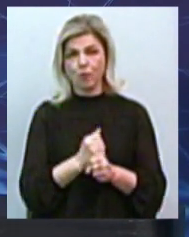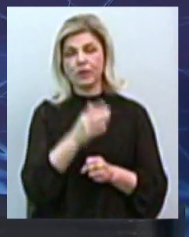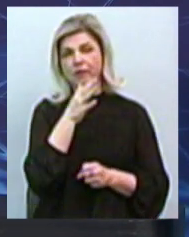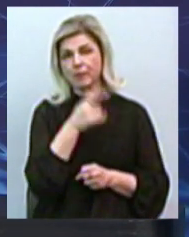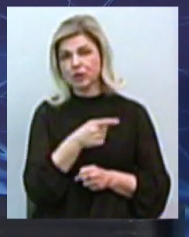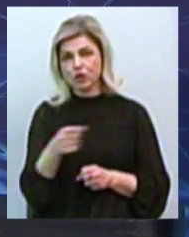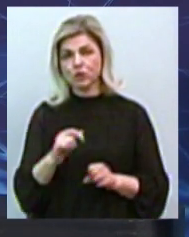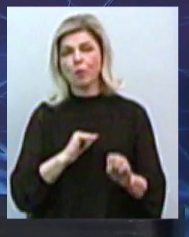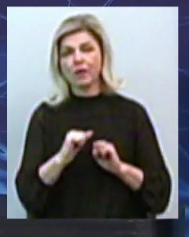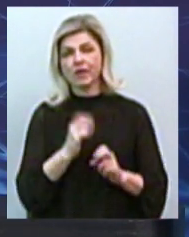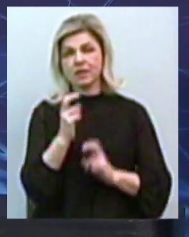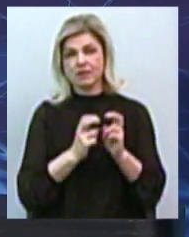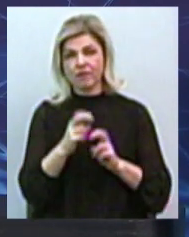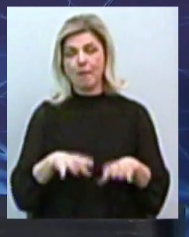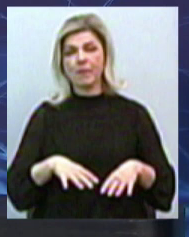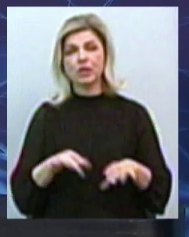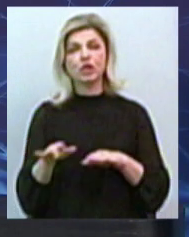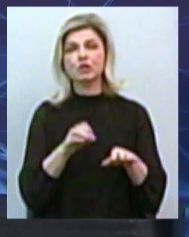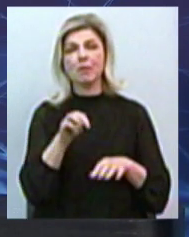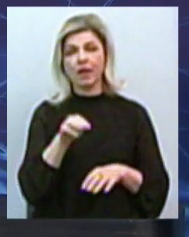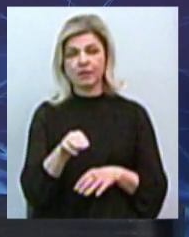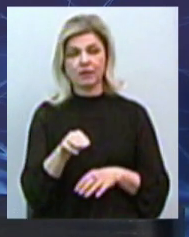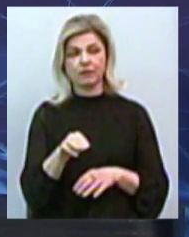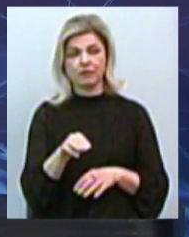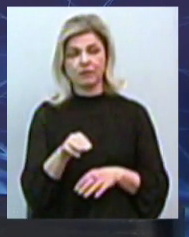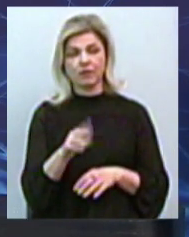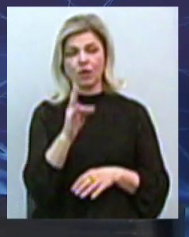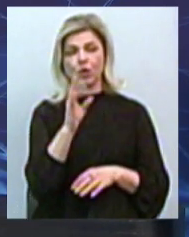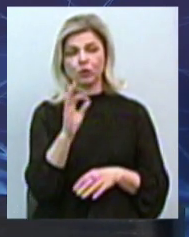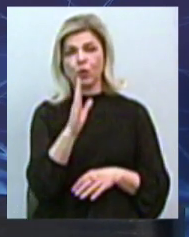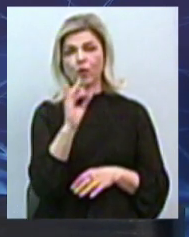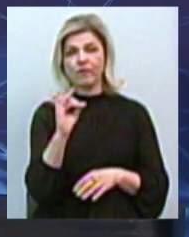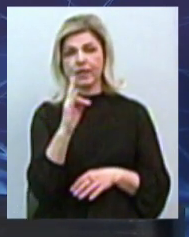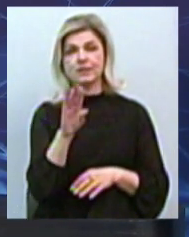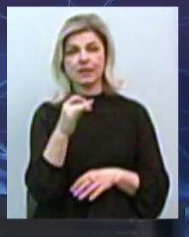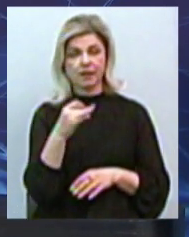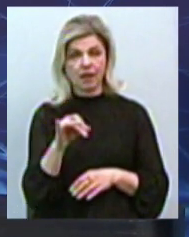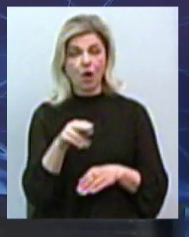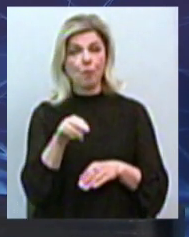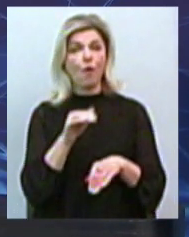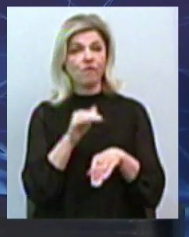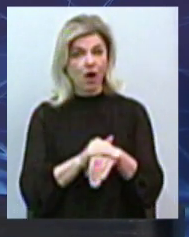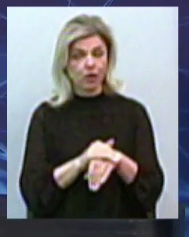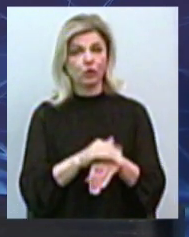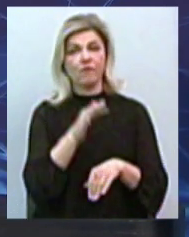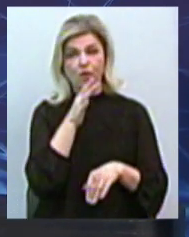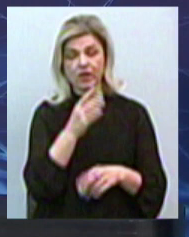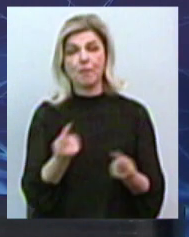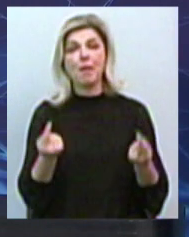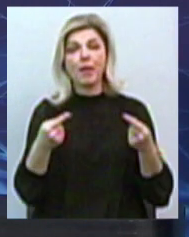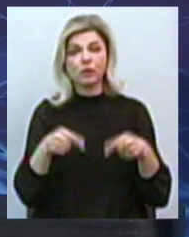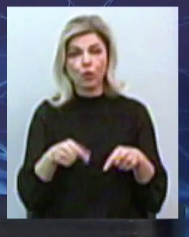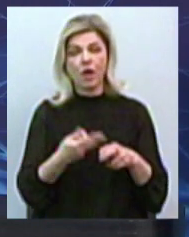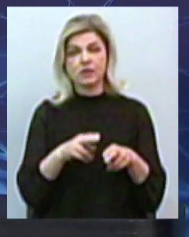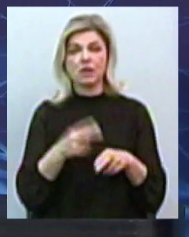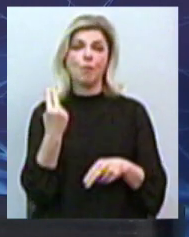управління заводом менеджментом Новинського. По факту, навіть під час процедури банкротства цей